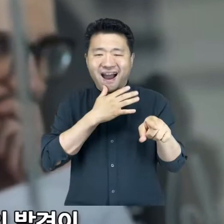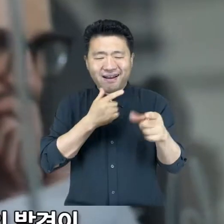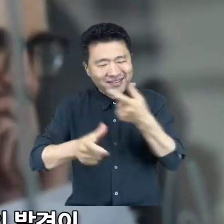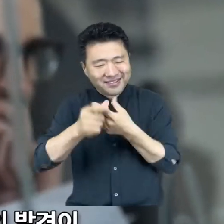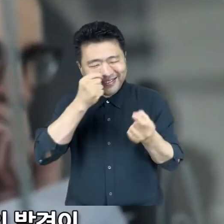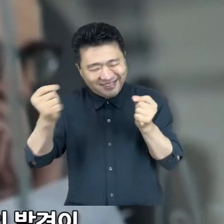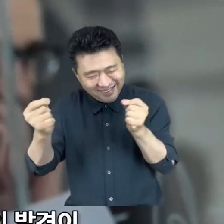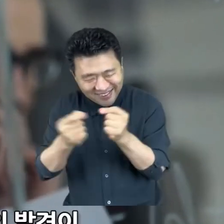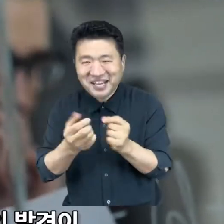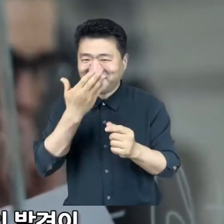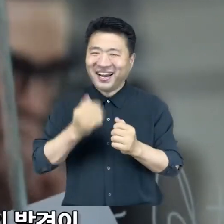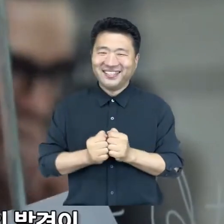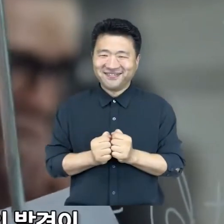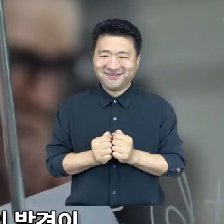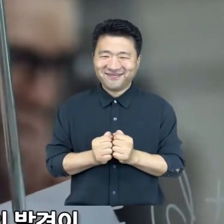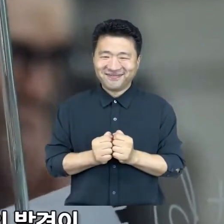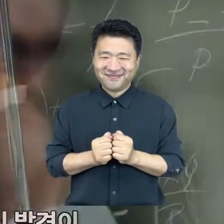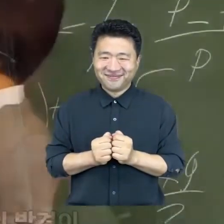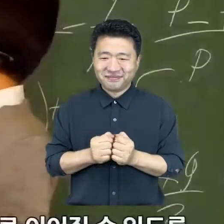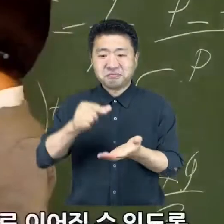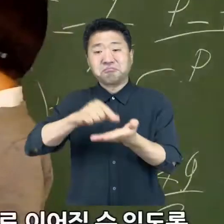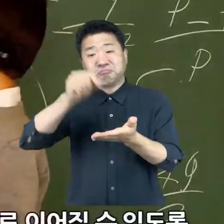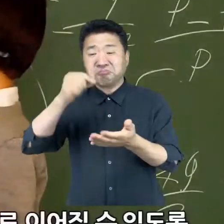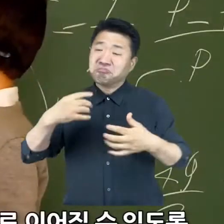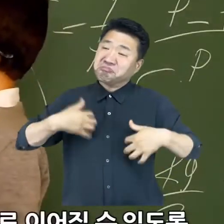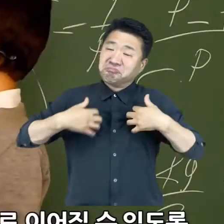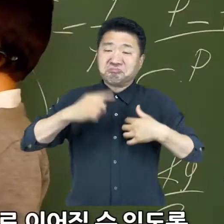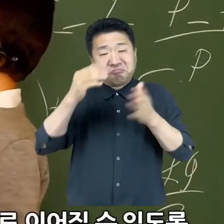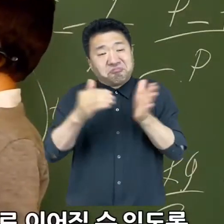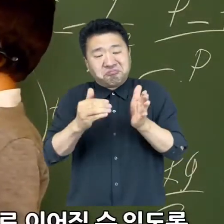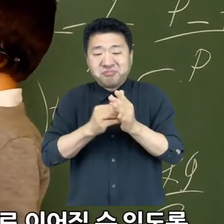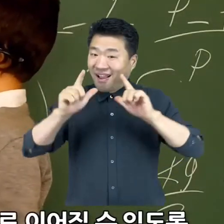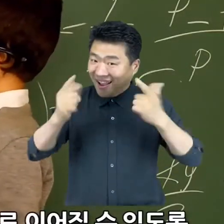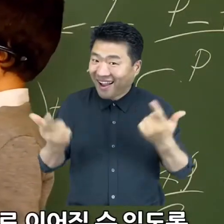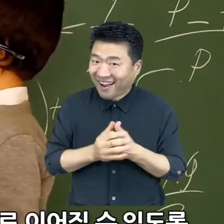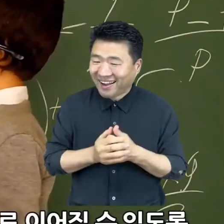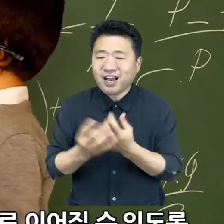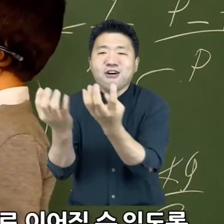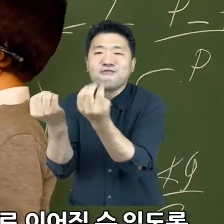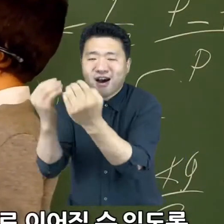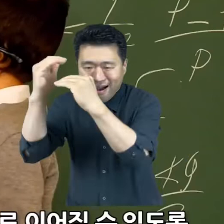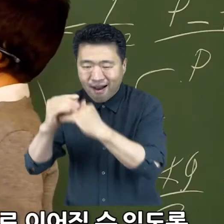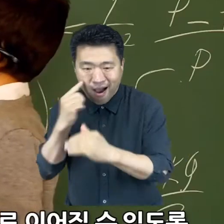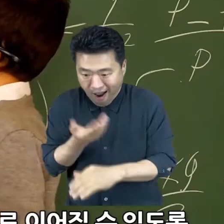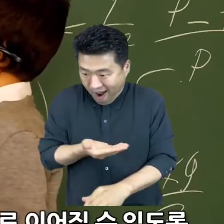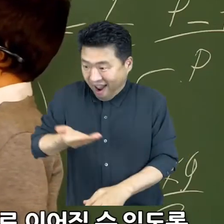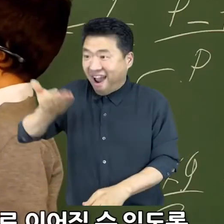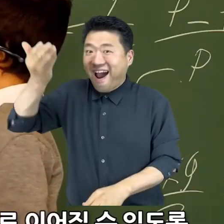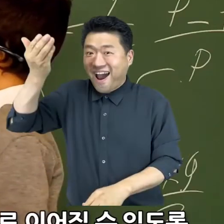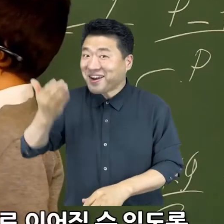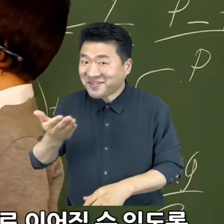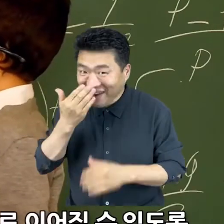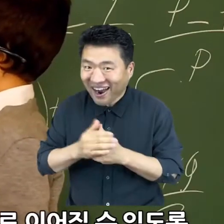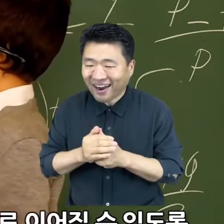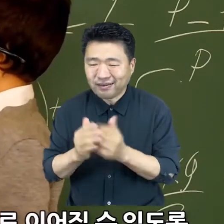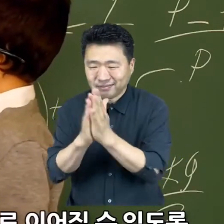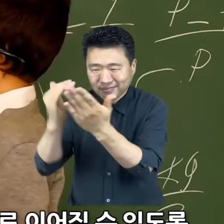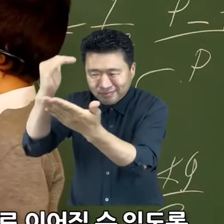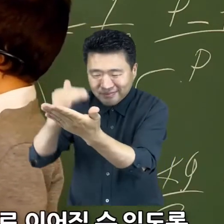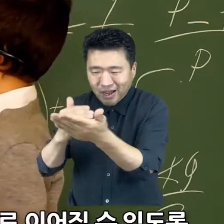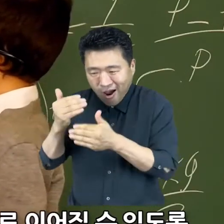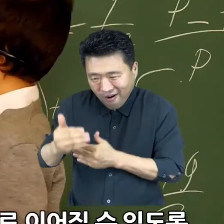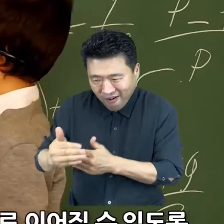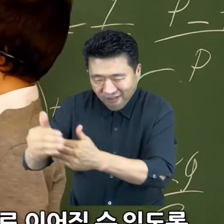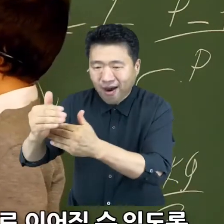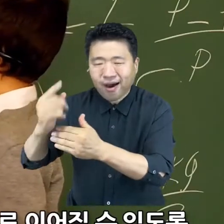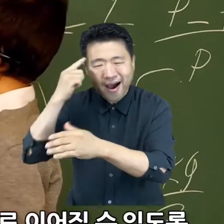더욱 친숙하게 수학을 접할 수 있다. 단순히 재미에서 그치는 것이 아니라 수학 능력 향상으로 이어질 수 있도록 교과